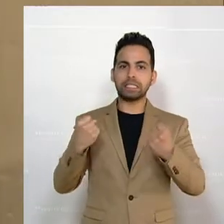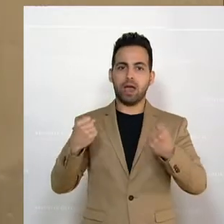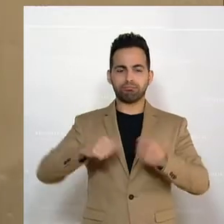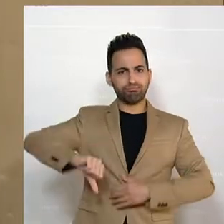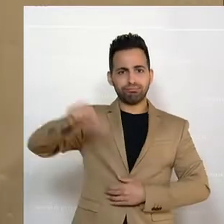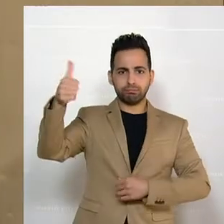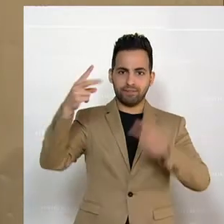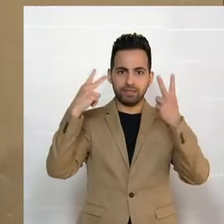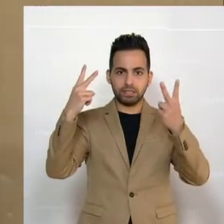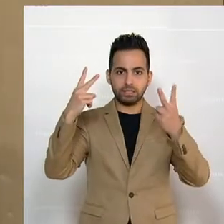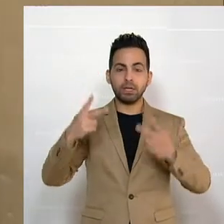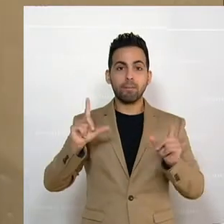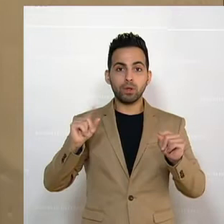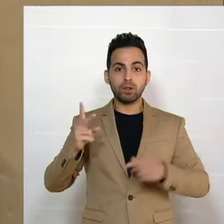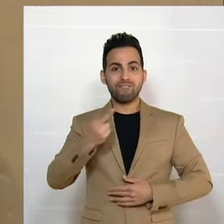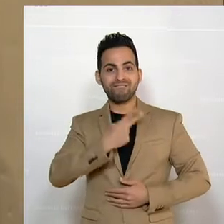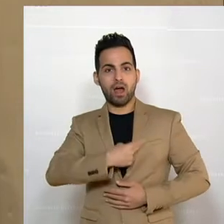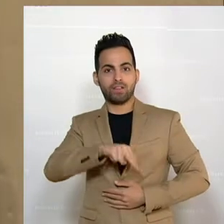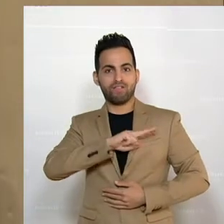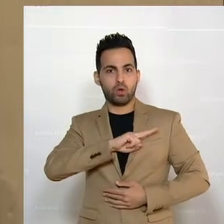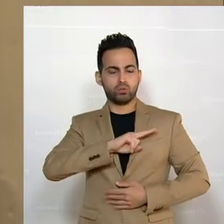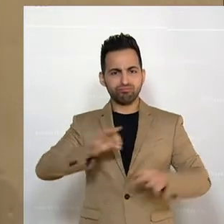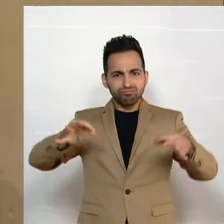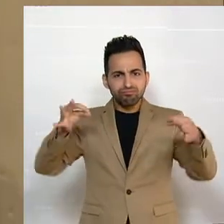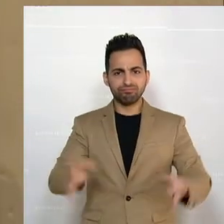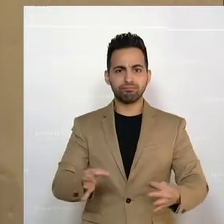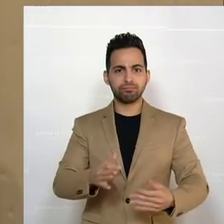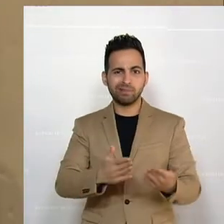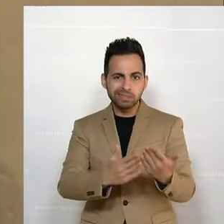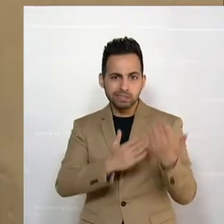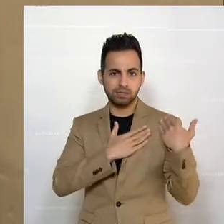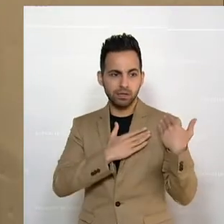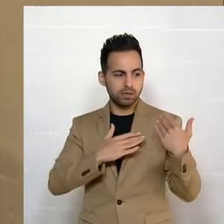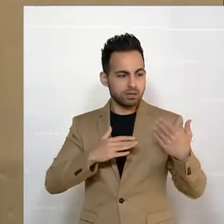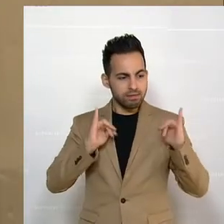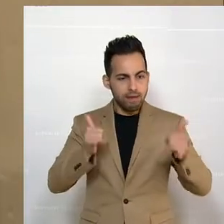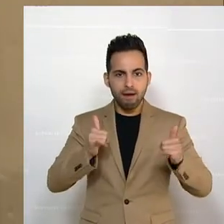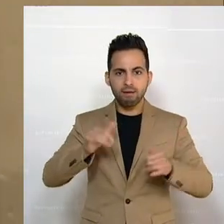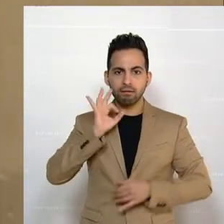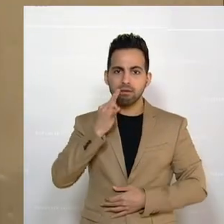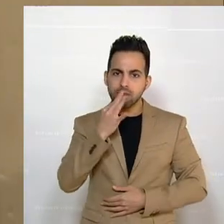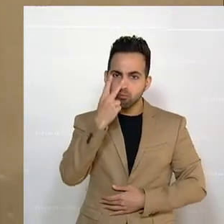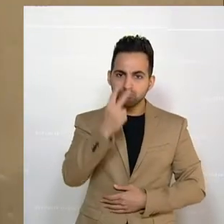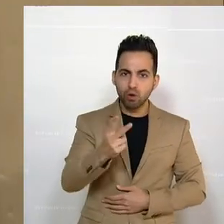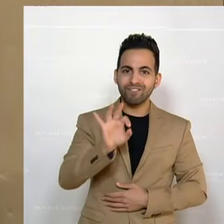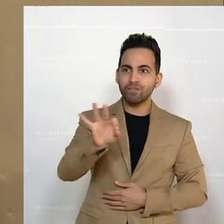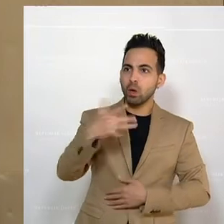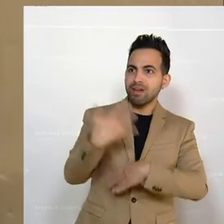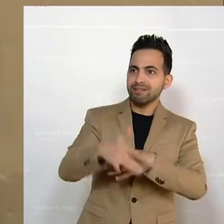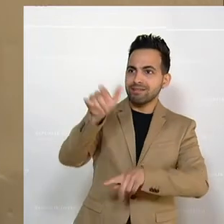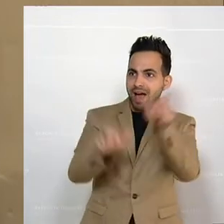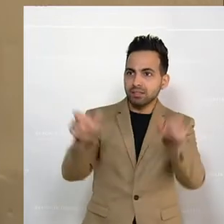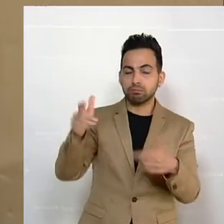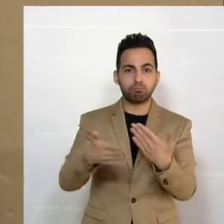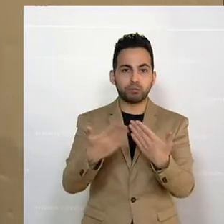dass sicheres, verantwortungsvolles Handeln, dass das wichtig ist für die Gäste, wenn wir jetzt daran denken,